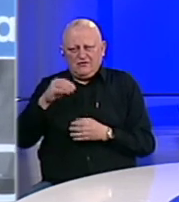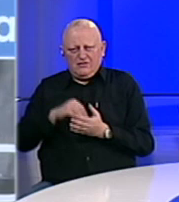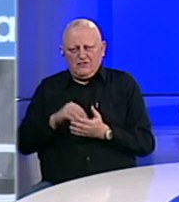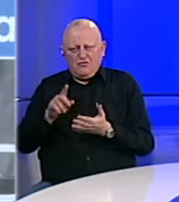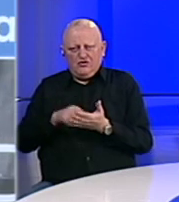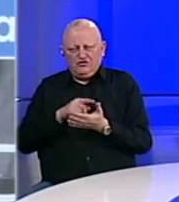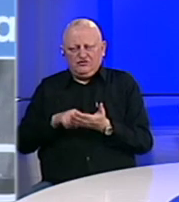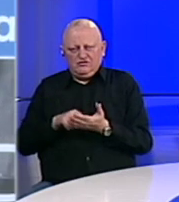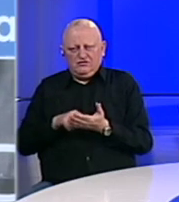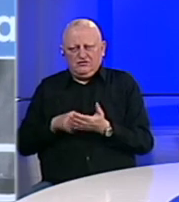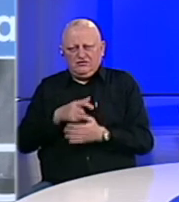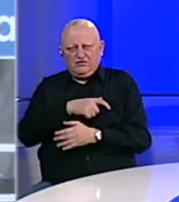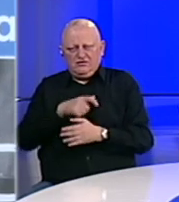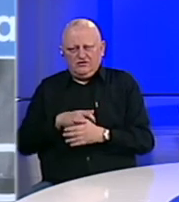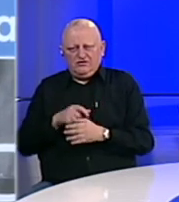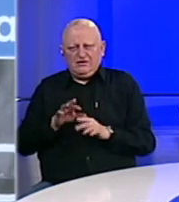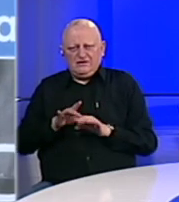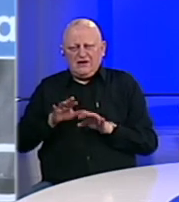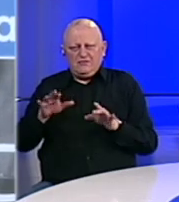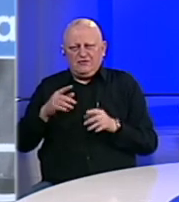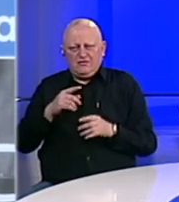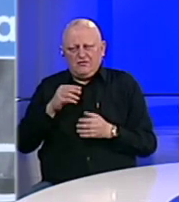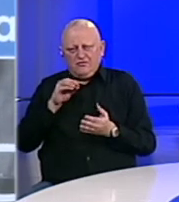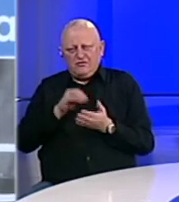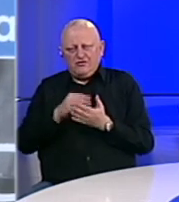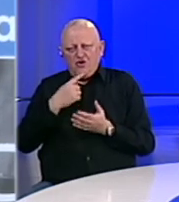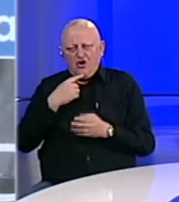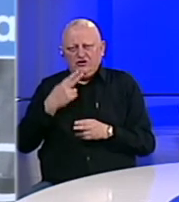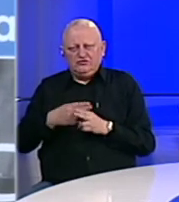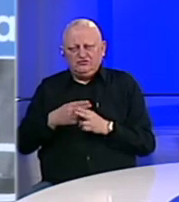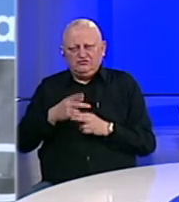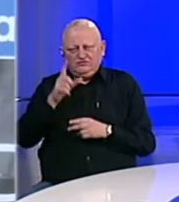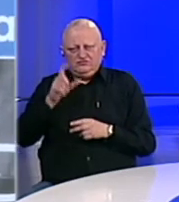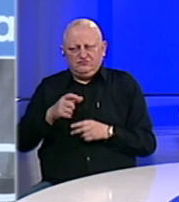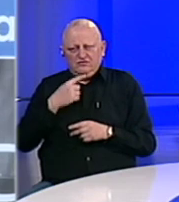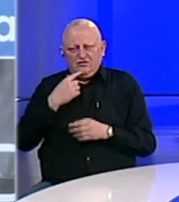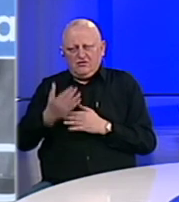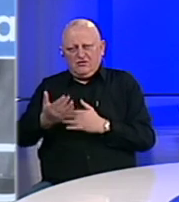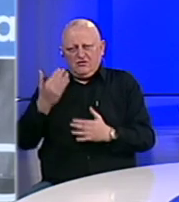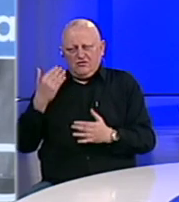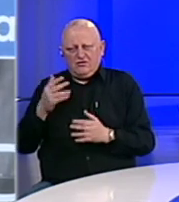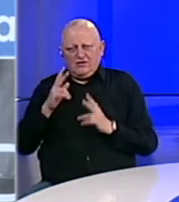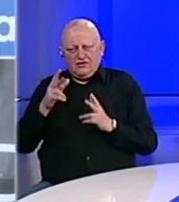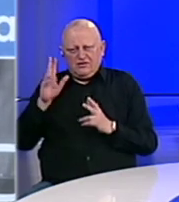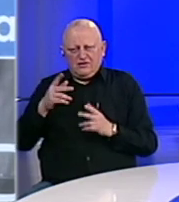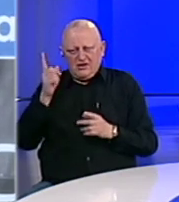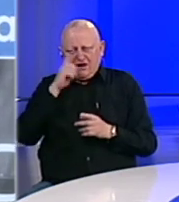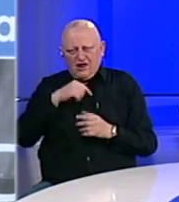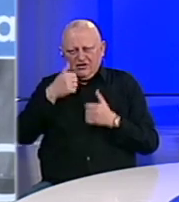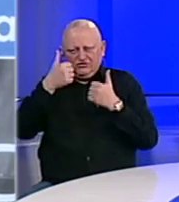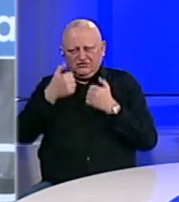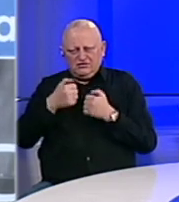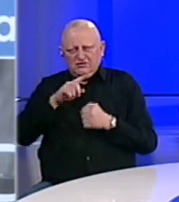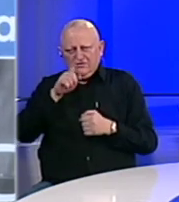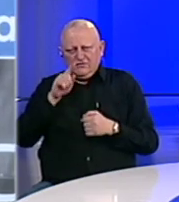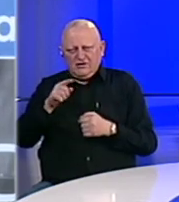testiranja, da dežurni epidemiolozi procjenuju koga će testirati, a sve zbog toga što preurenjeno u testiranje može dati lažnu sliku,